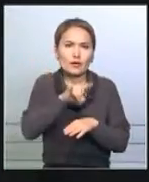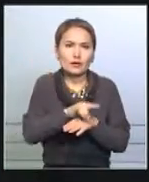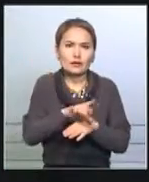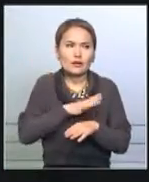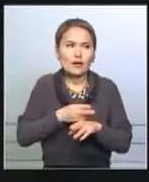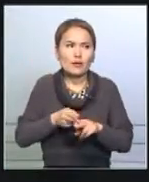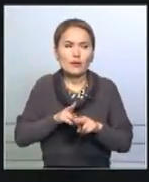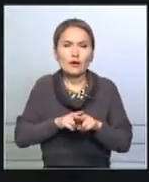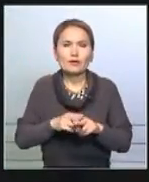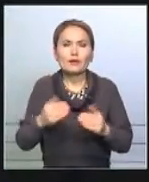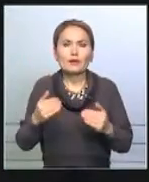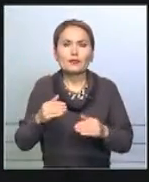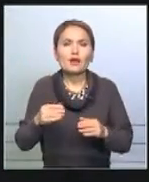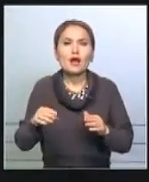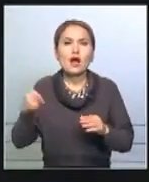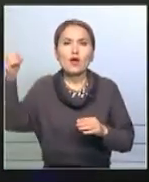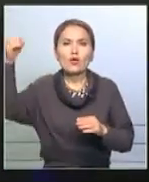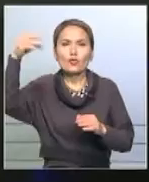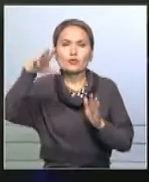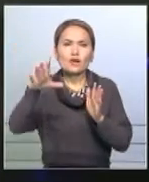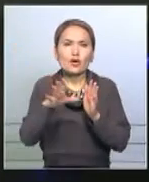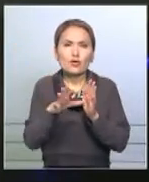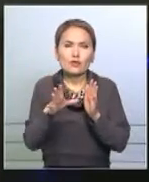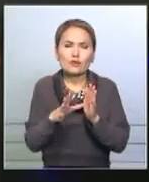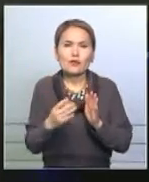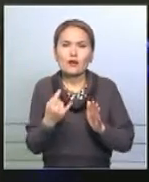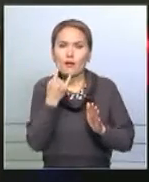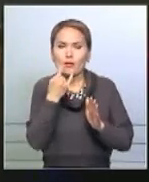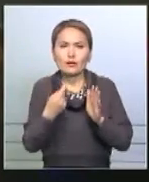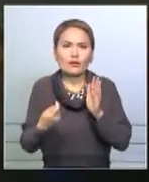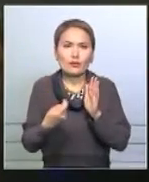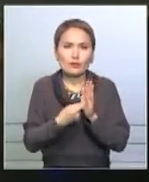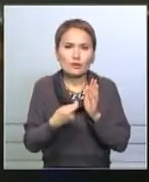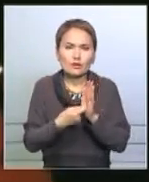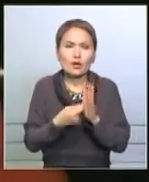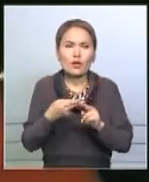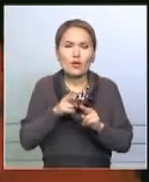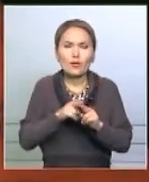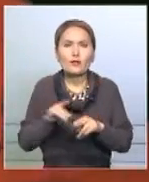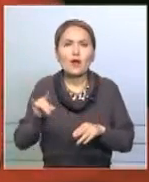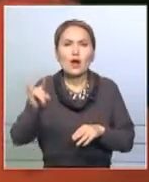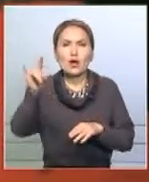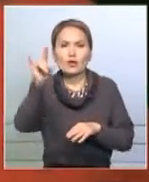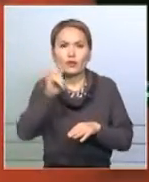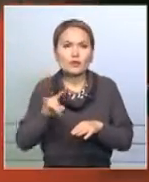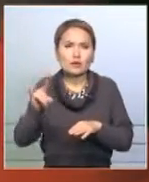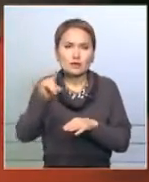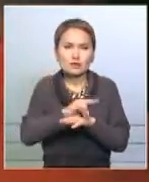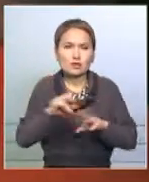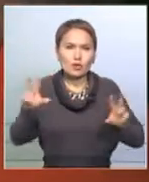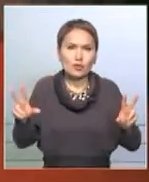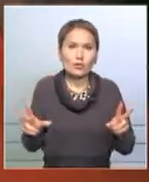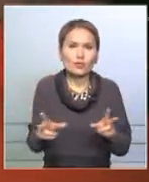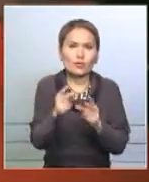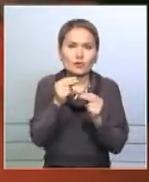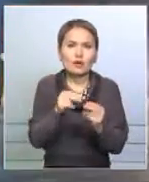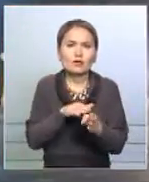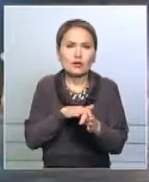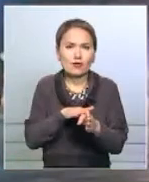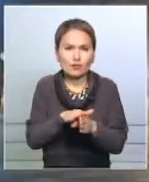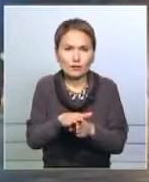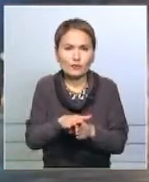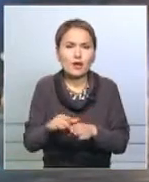Бош Берк және Бертран Пикар. Бұл сапарды өткен жылдың ауырысында бір кен араб әмірліктердің астанасынан бастаған еді.